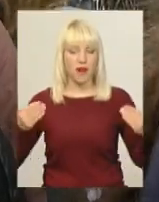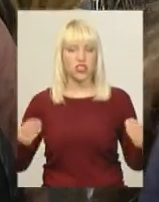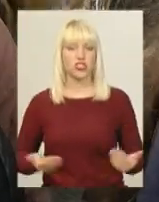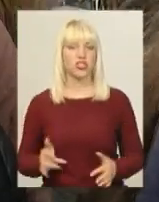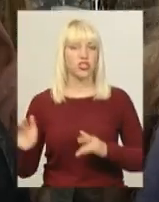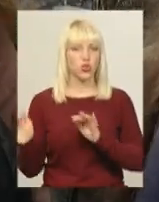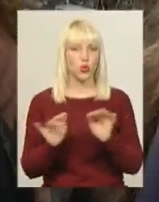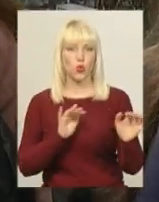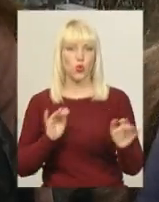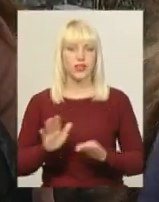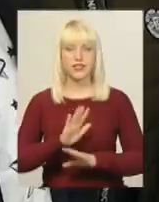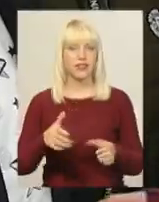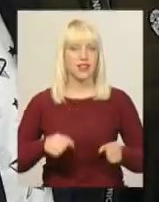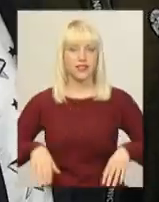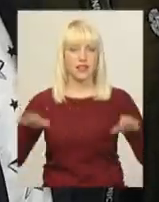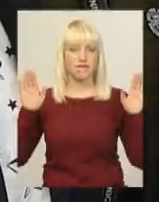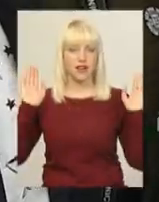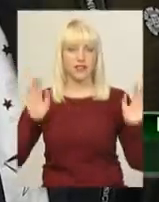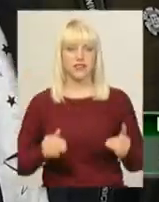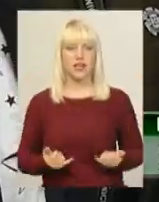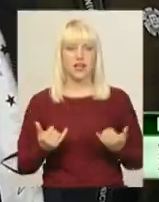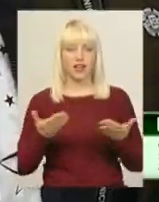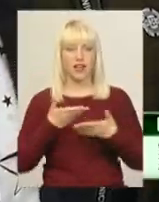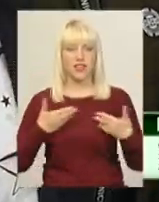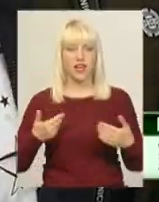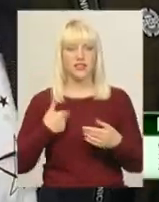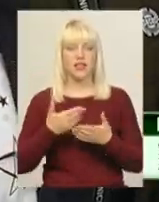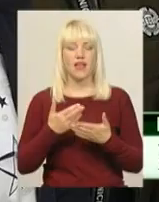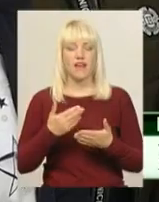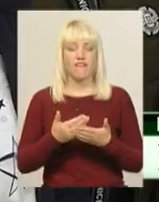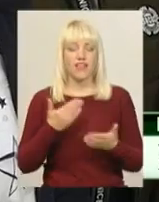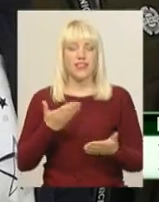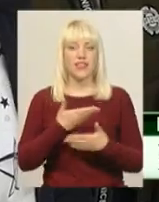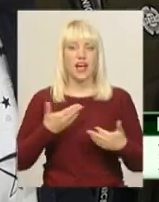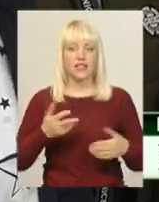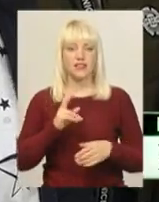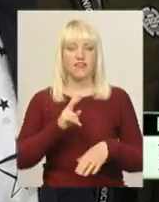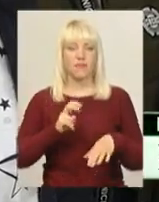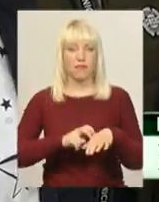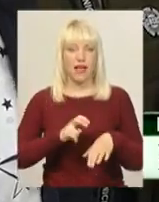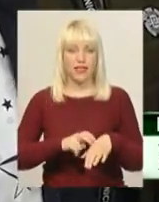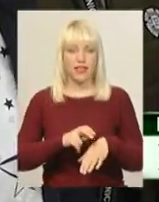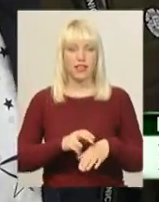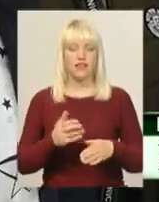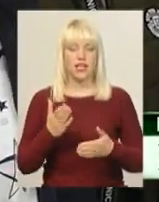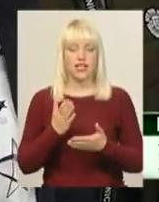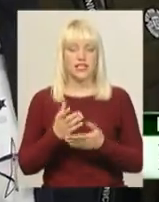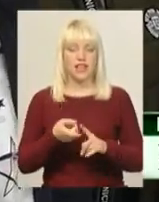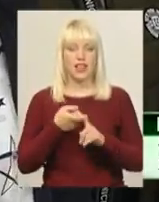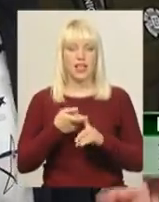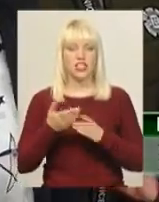рухатися, не здаватися. Від нас насамперед, як від медиків, залежить ставлення людей,